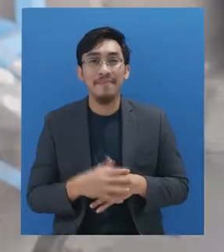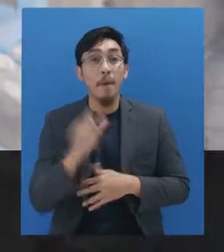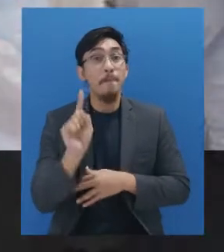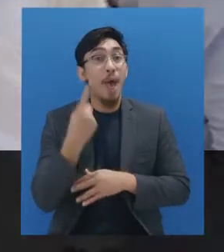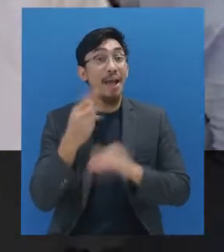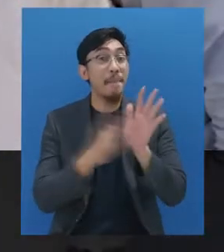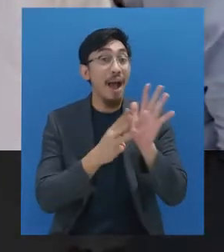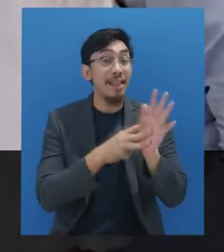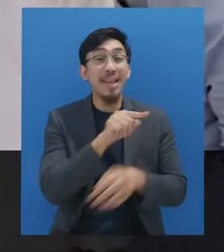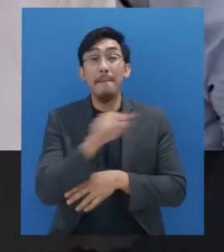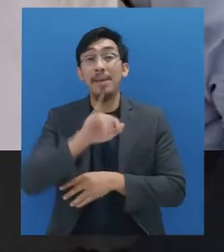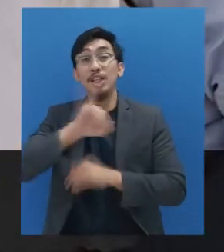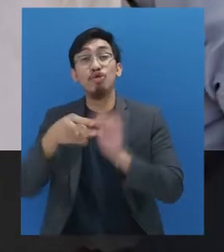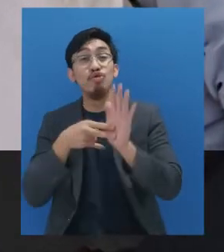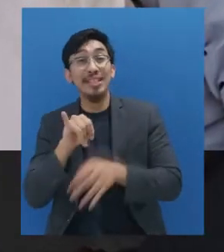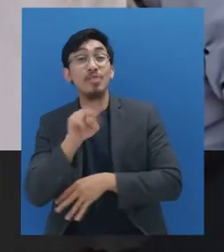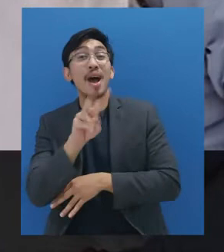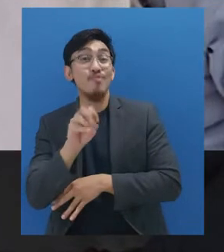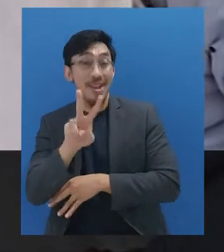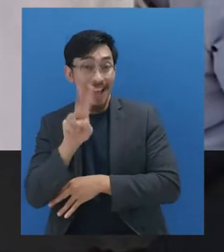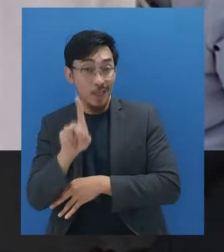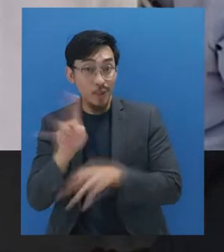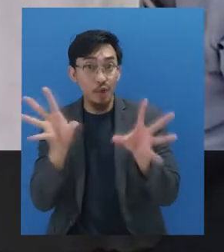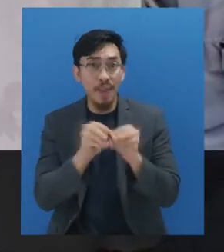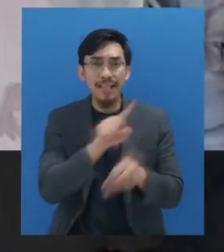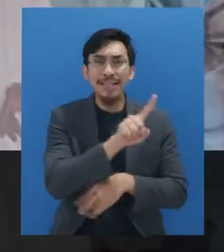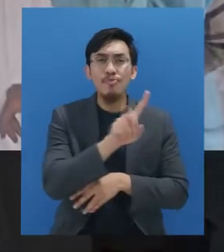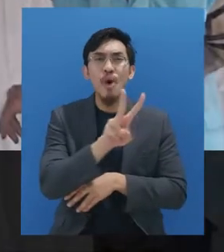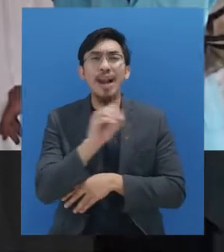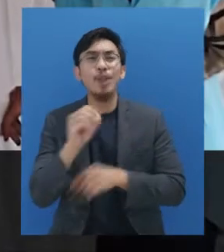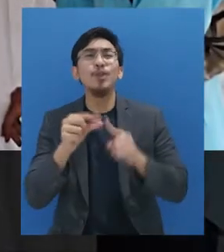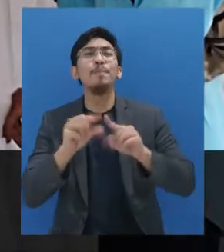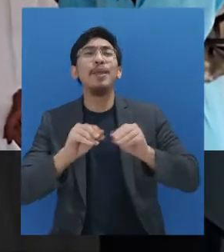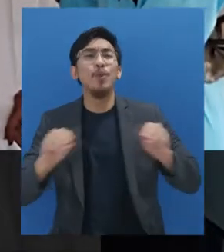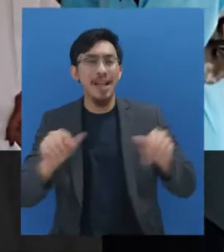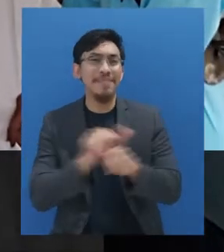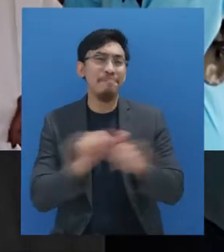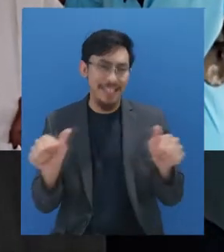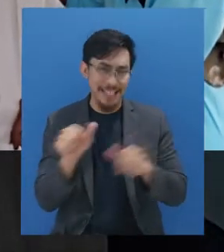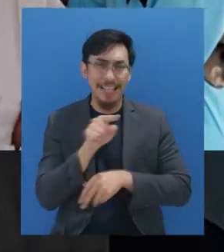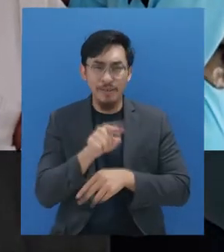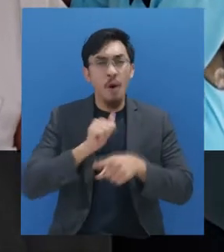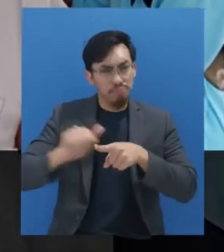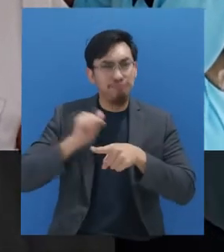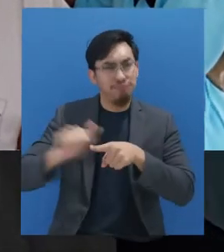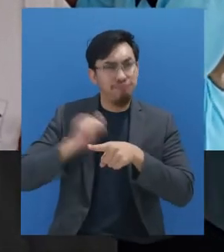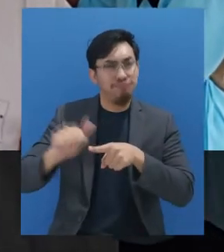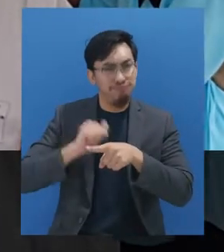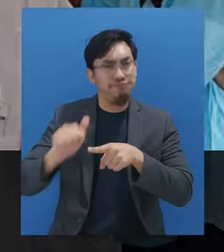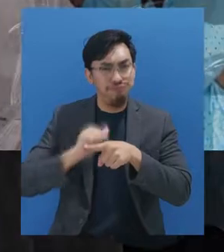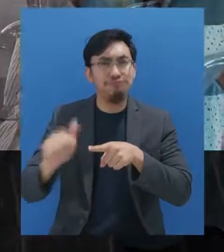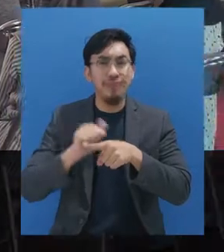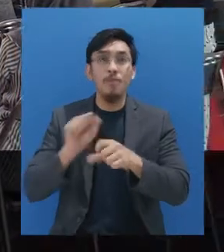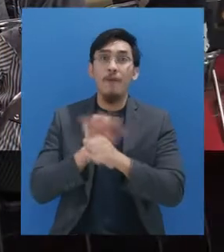Sejak Maret sampai dengan Juni 2021, sedikitnya ada 1.200 petugas kebersihan telah mendapatkan